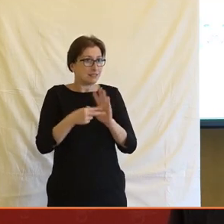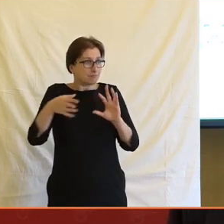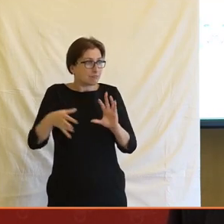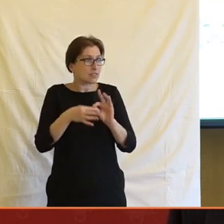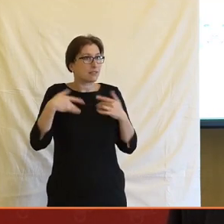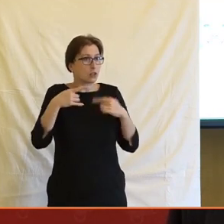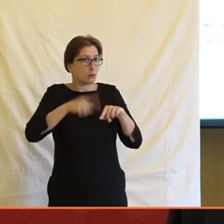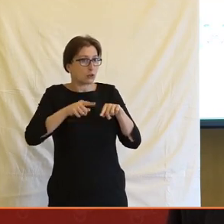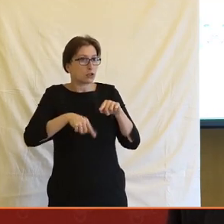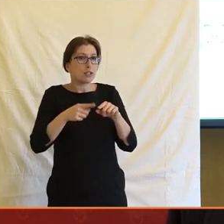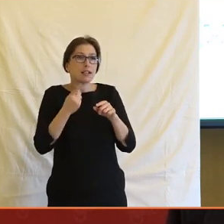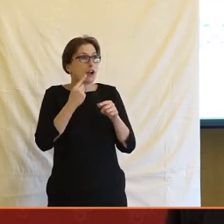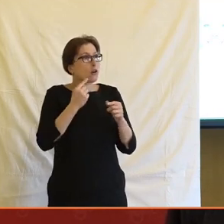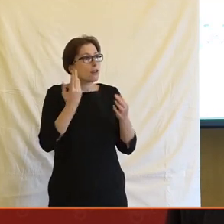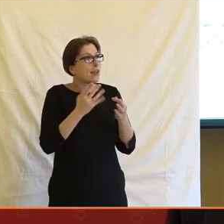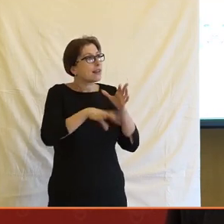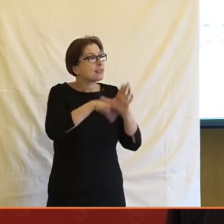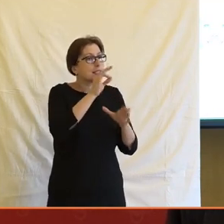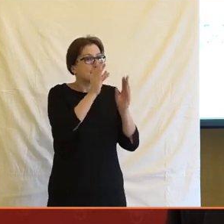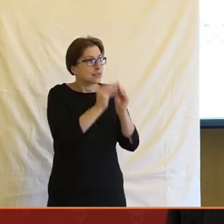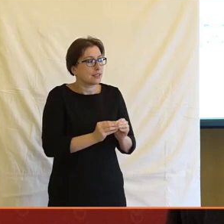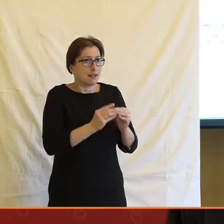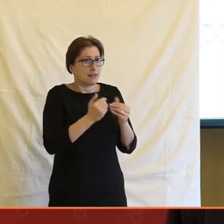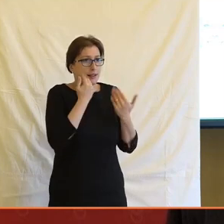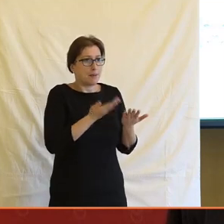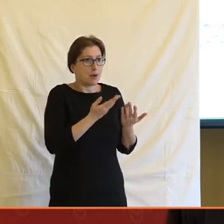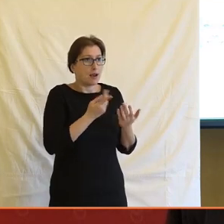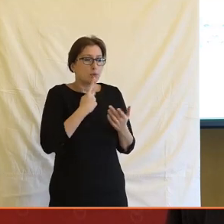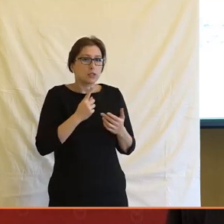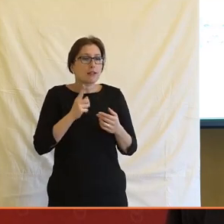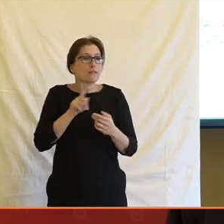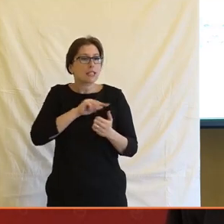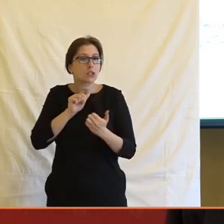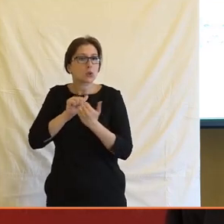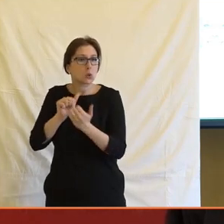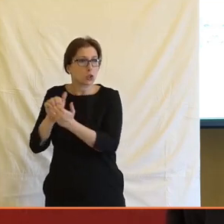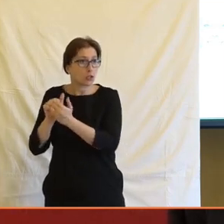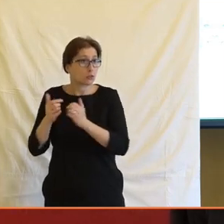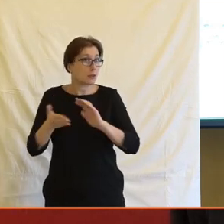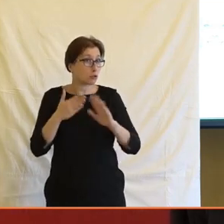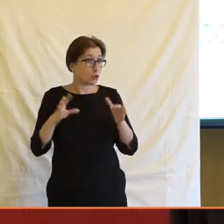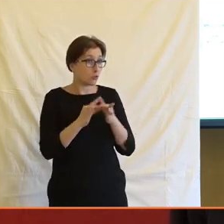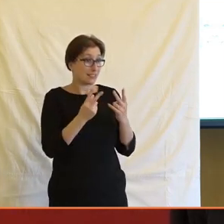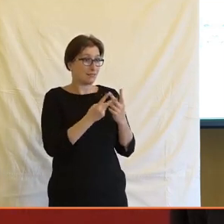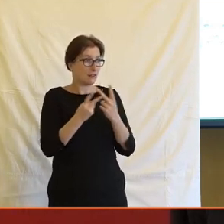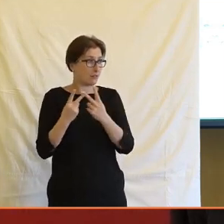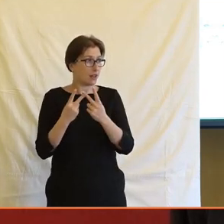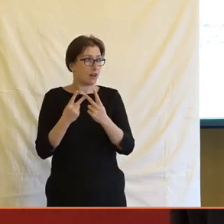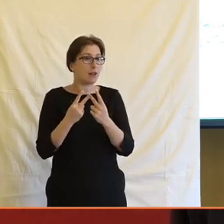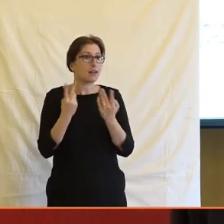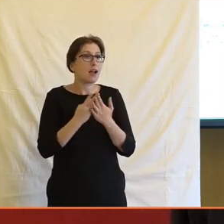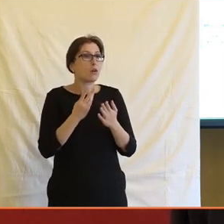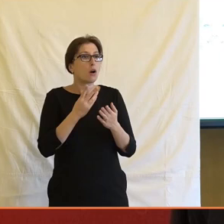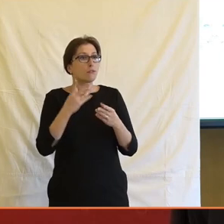popsanost není jako úplně dobrá. To znamená, že jako ty asistivní technologie konkrétně na webu nejsou úplně